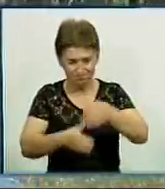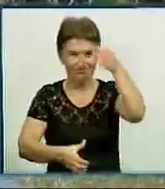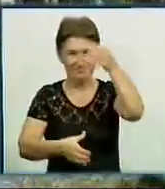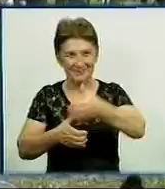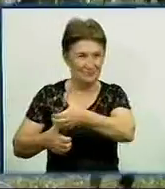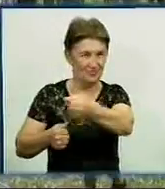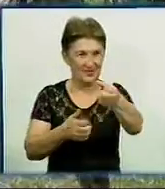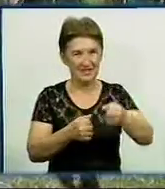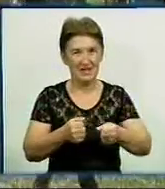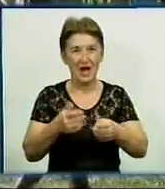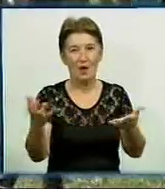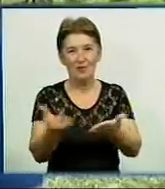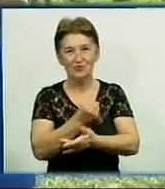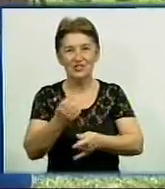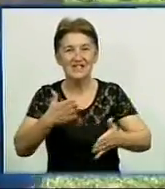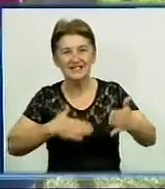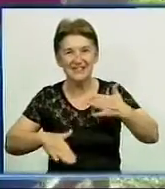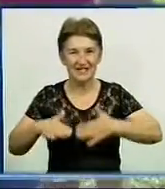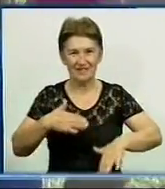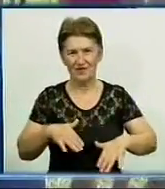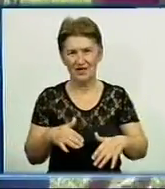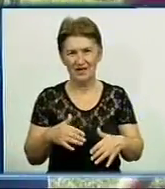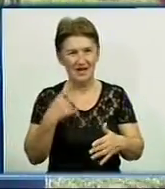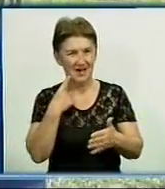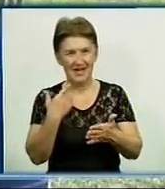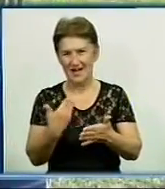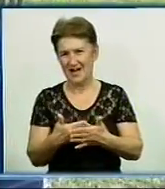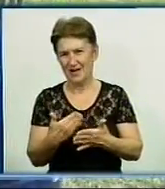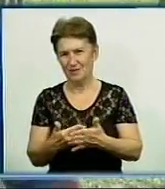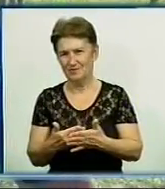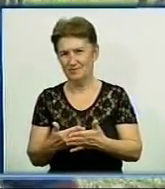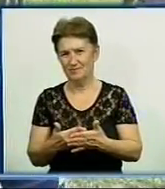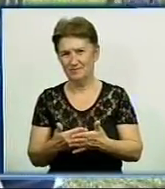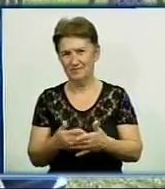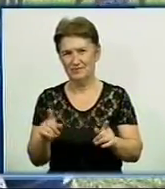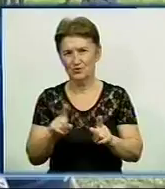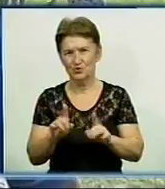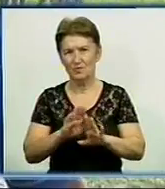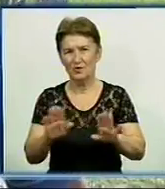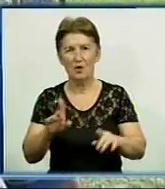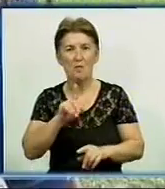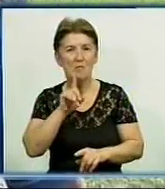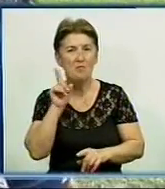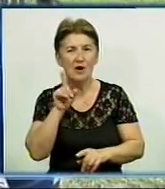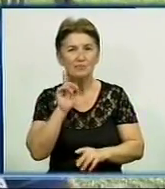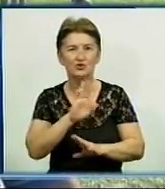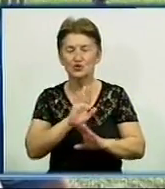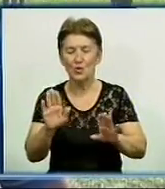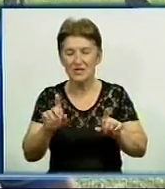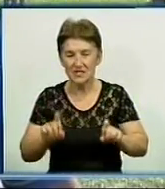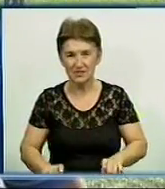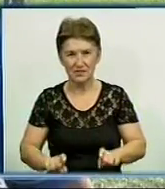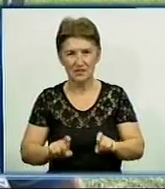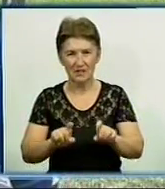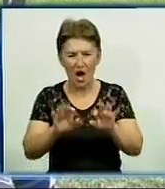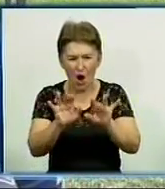задоволення від дійства. Стимулом стало, щоб люди не сиділи, в основному молоді, щоб не сиділи за комп